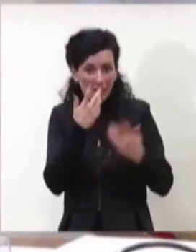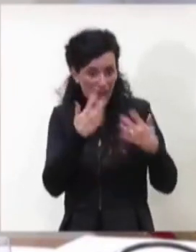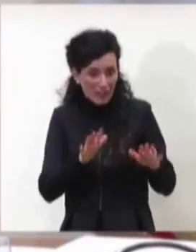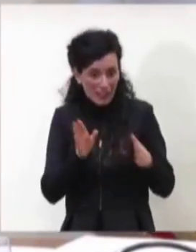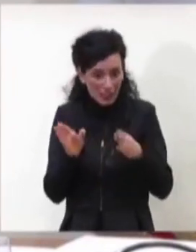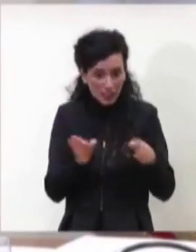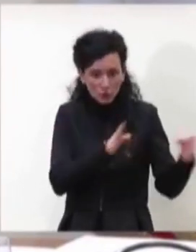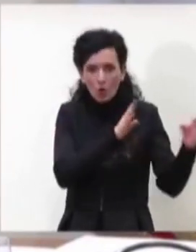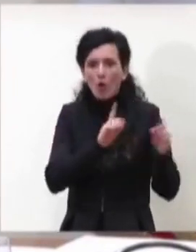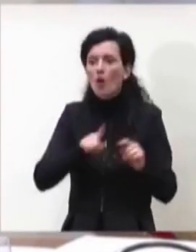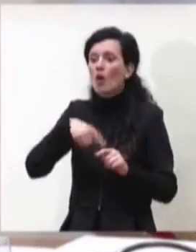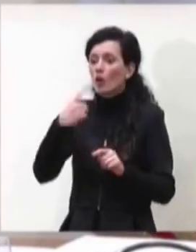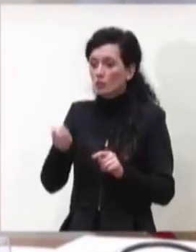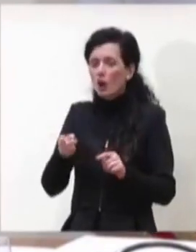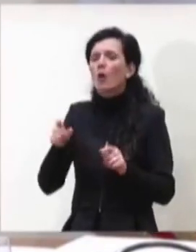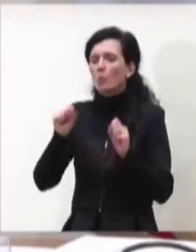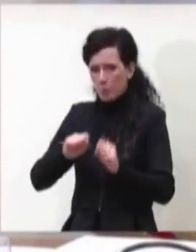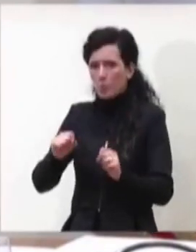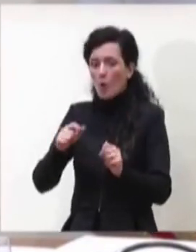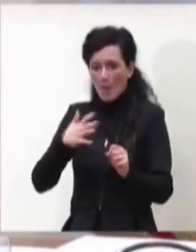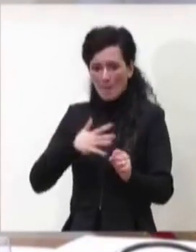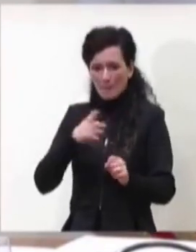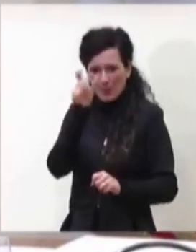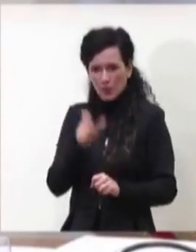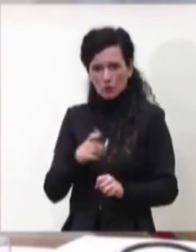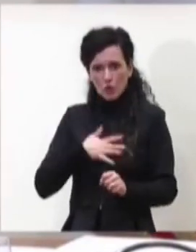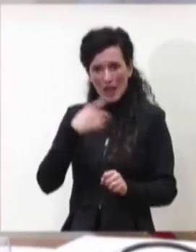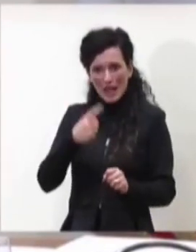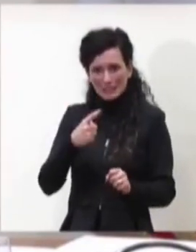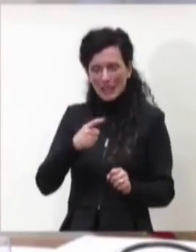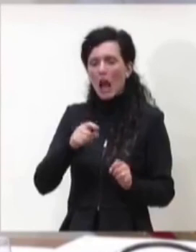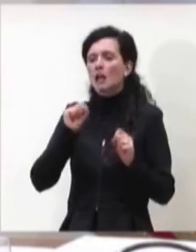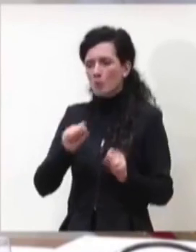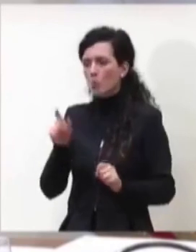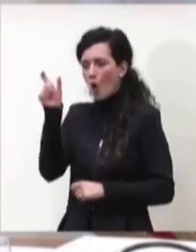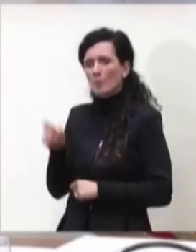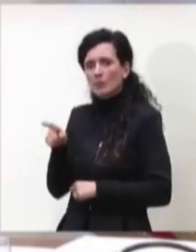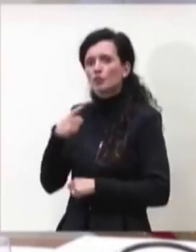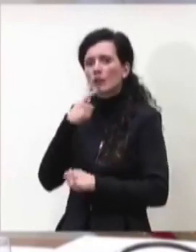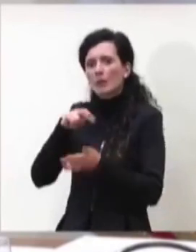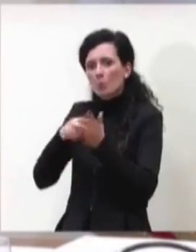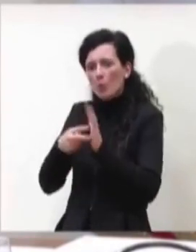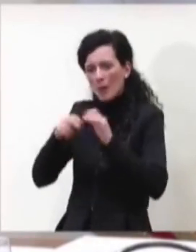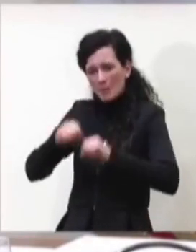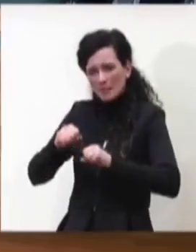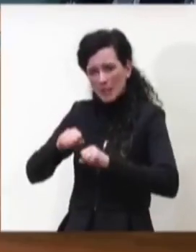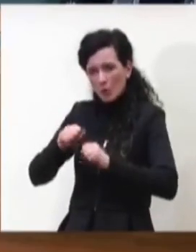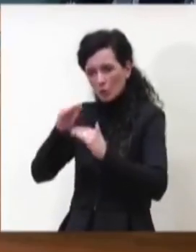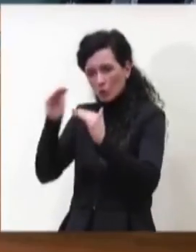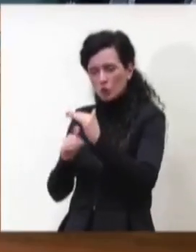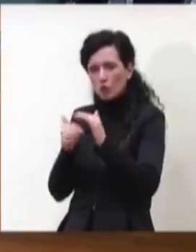contemporaneamente alle persone anziane quindi una fase che possiamo definire come fase 2 se vogliamo